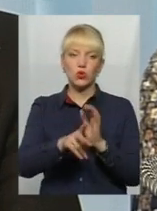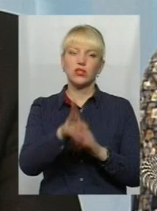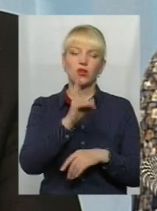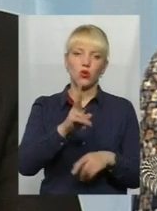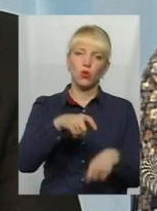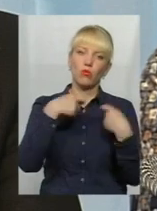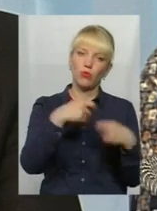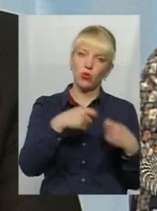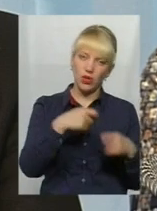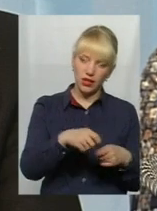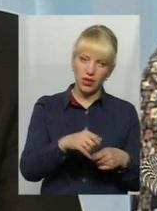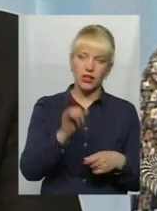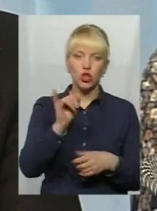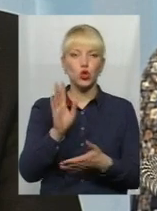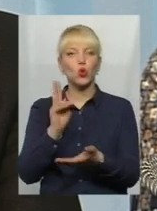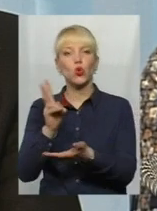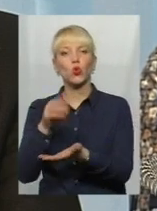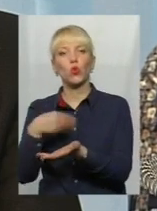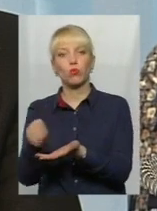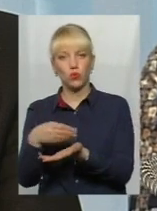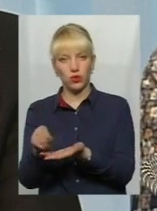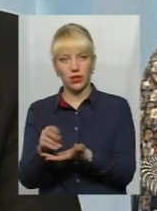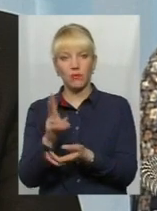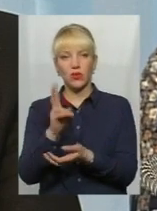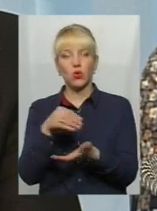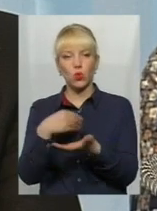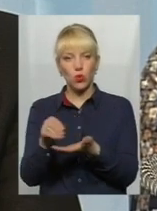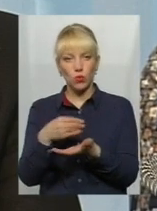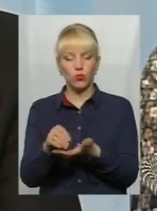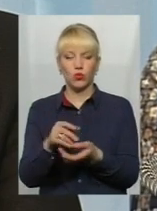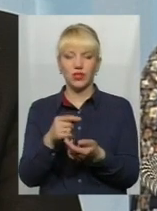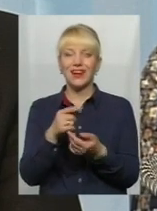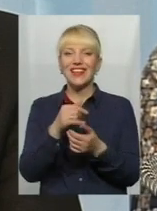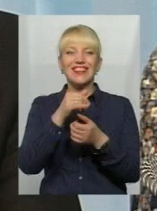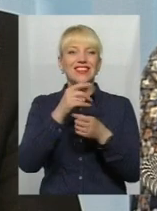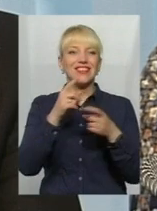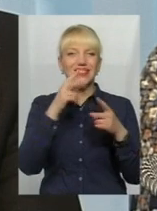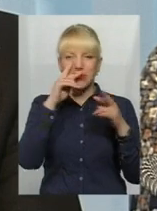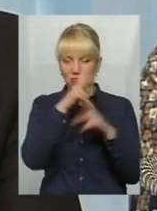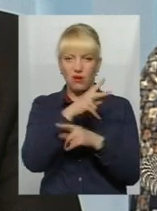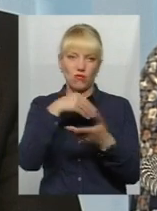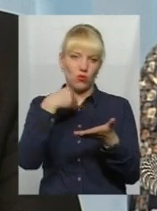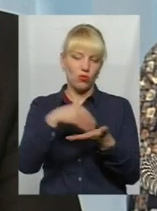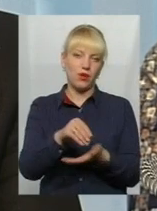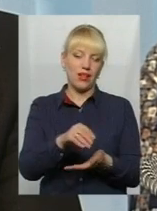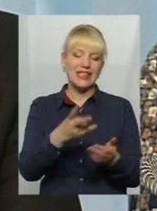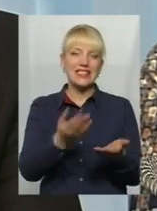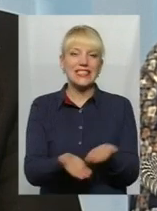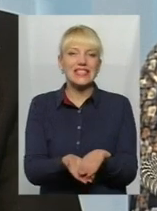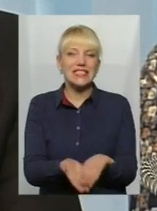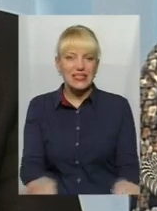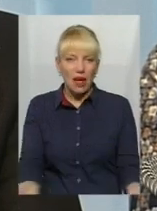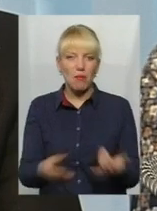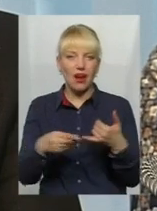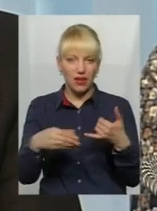хто купує. Ті, хто купує, мають зрозуміти, що вони не мають з землі, з асфальта купувати таку продукцію. А ті, хто продає,